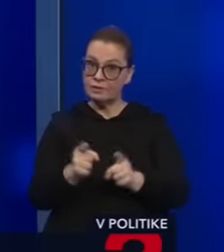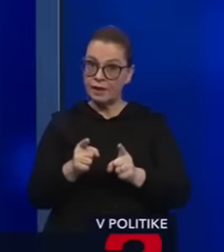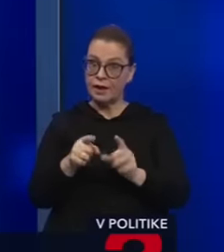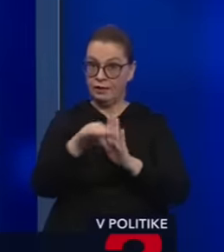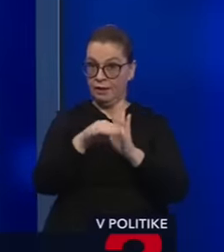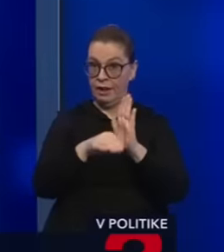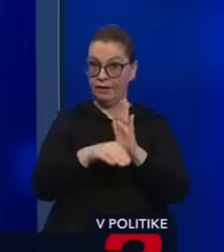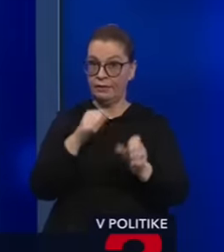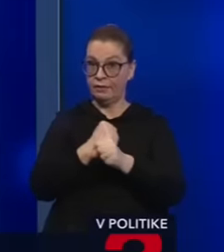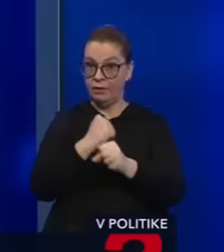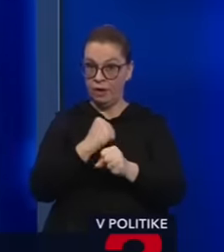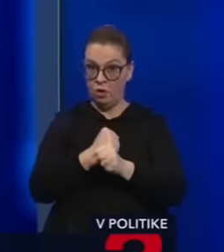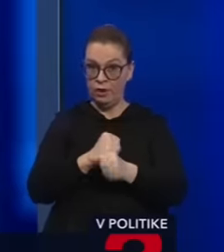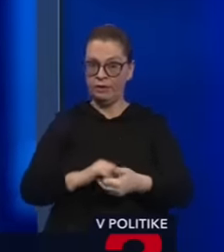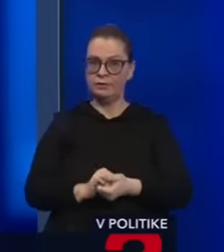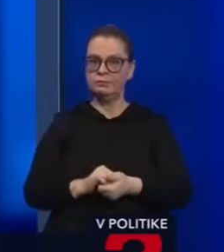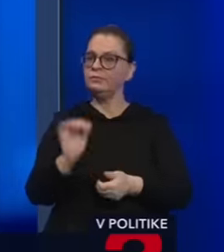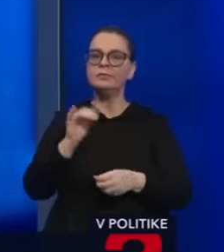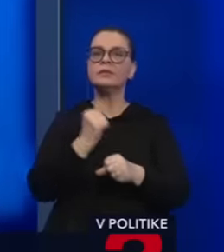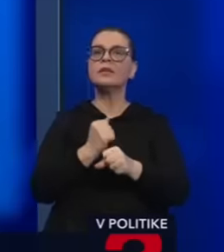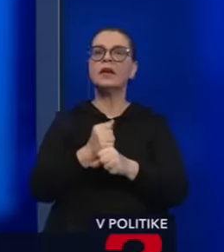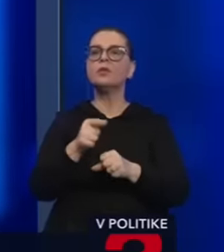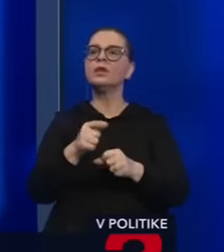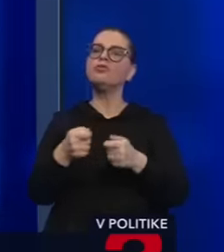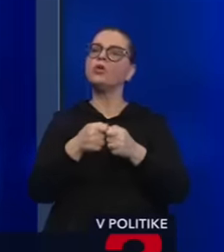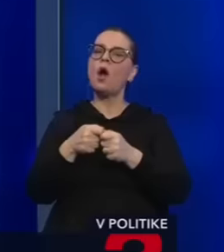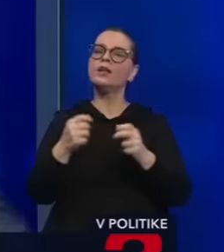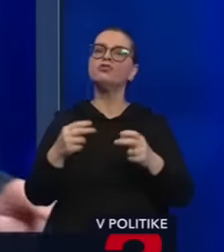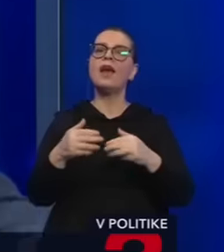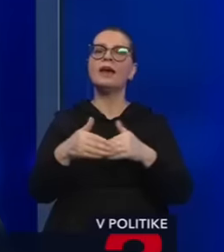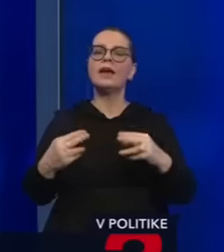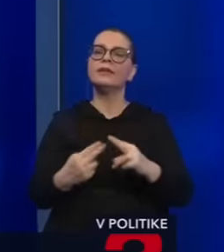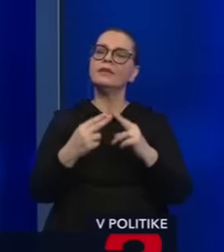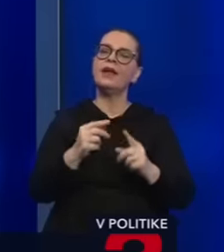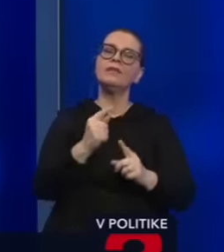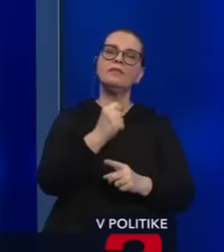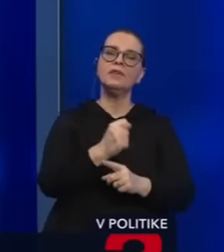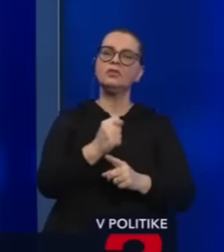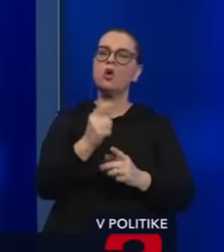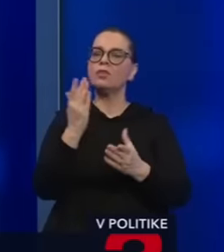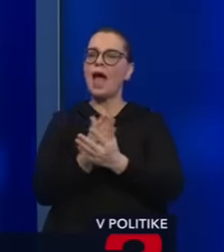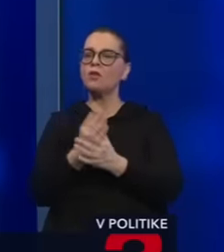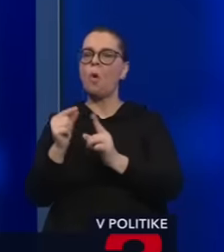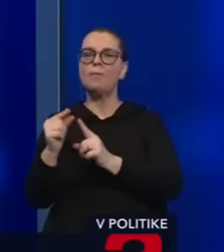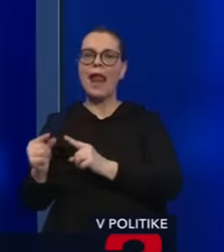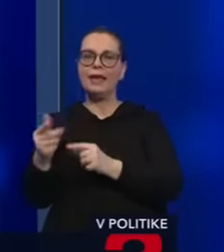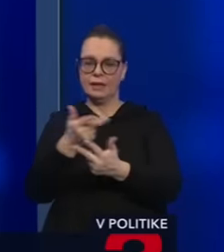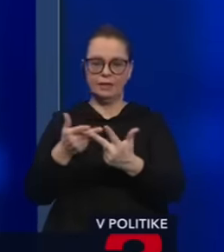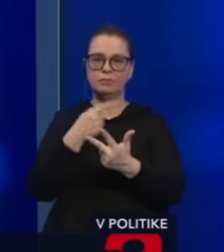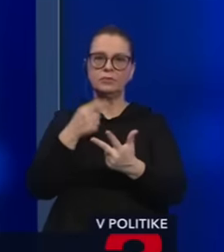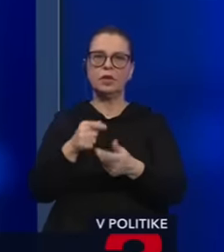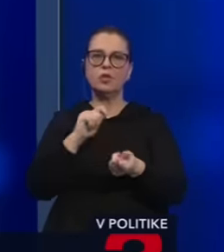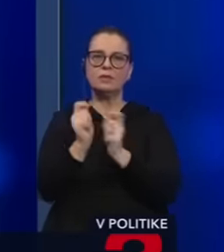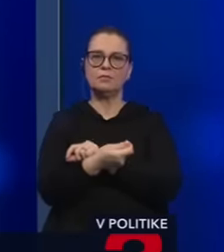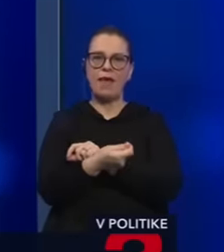legislatívnom konaní, nerobte to od stola, že sa na količné rade stretne Fico, Pelegrini a Danko a oni si povedia, ideme to rýchlo